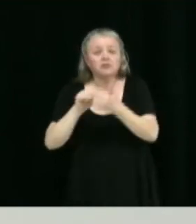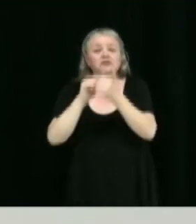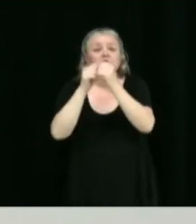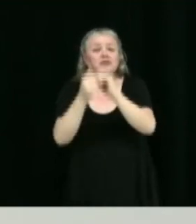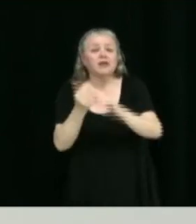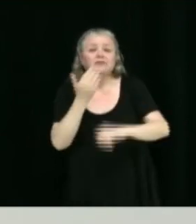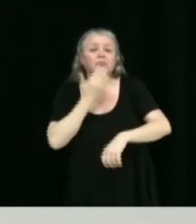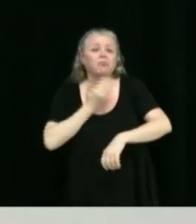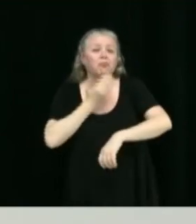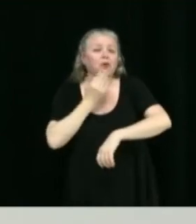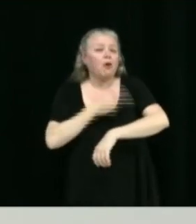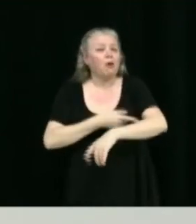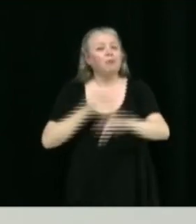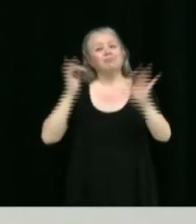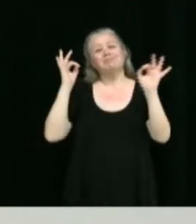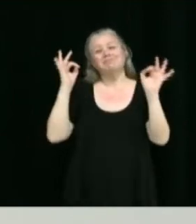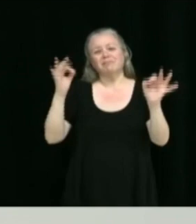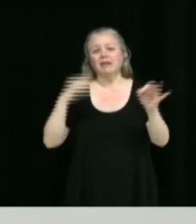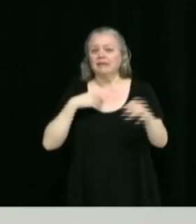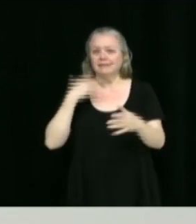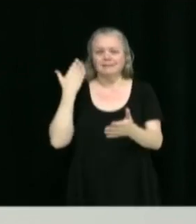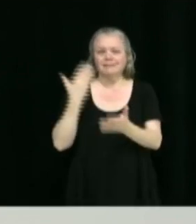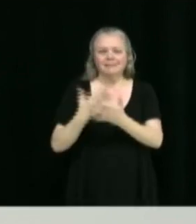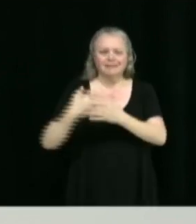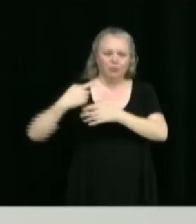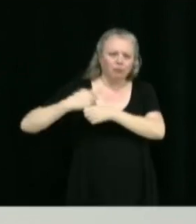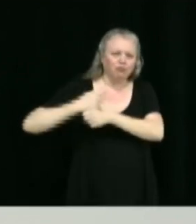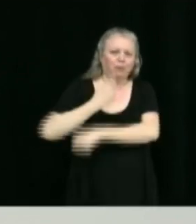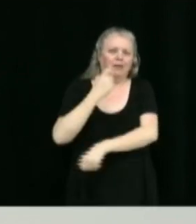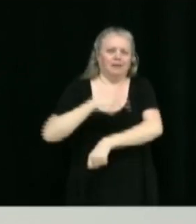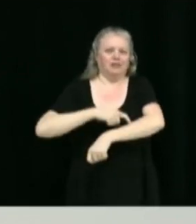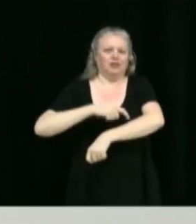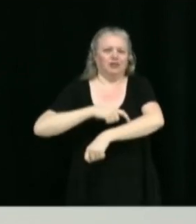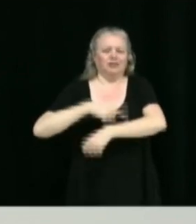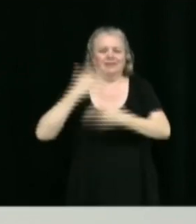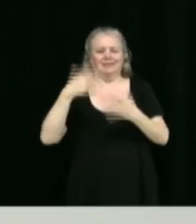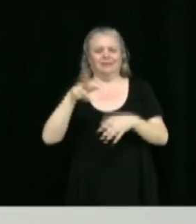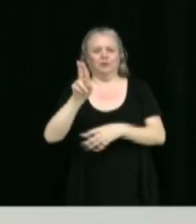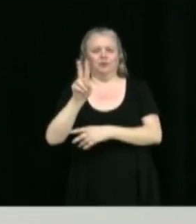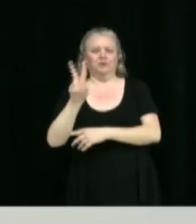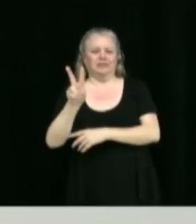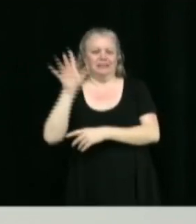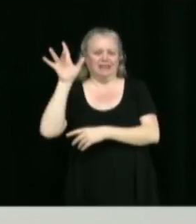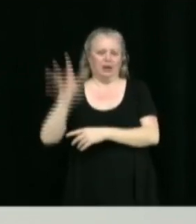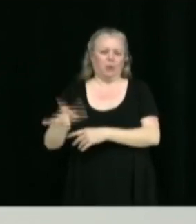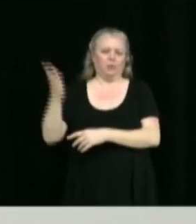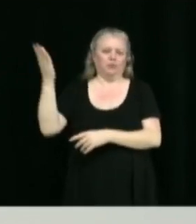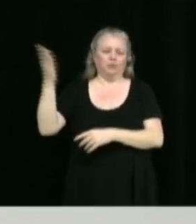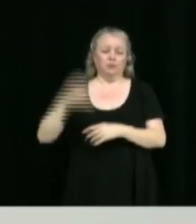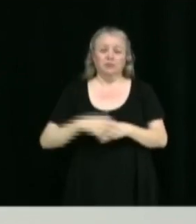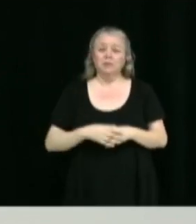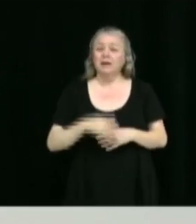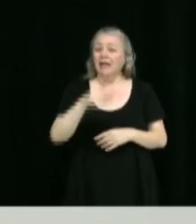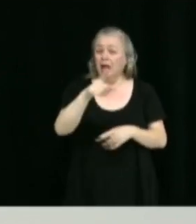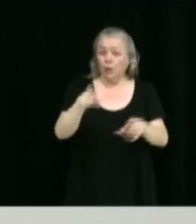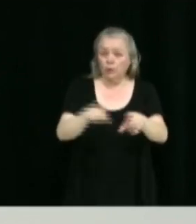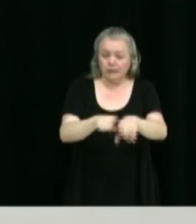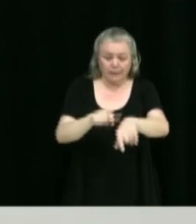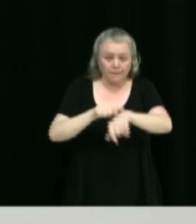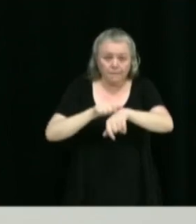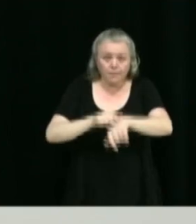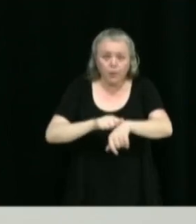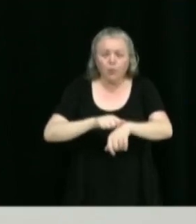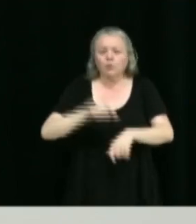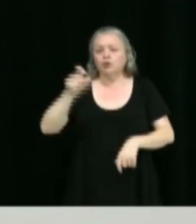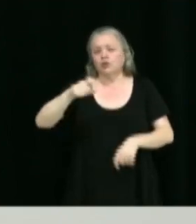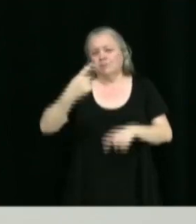bronzage, est le signe de dommages causés par le rayon UV, attendu que l'auto-examen de la peau devrait être effectué tous les